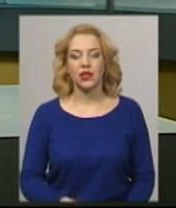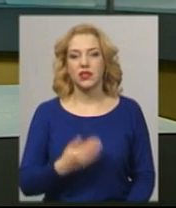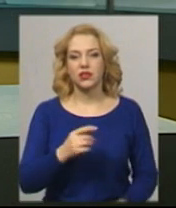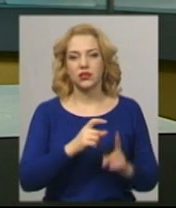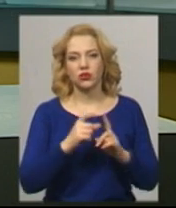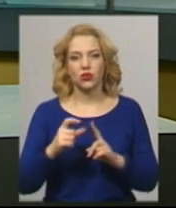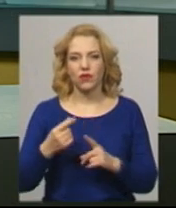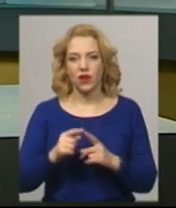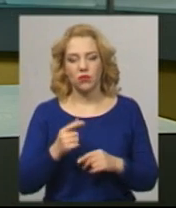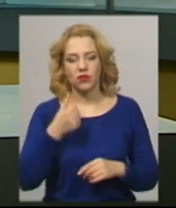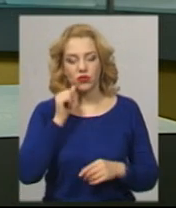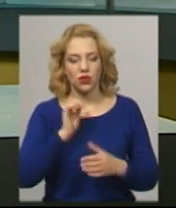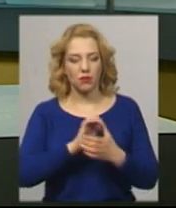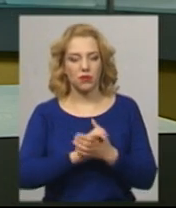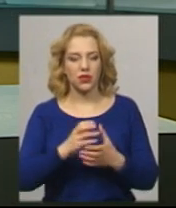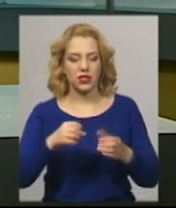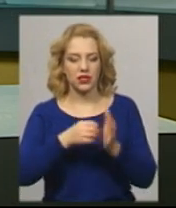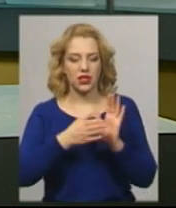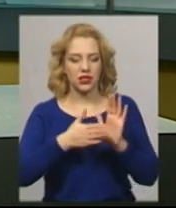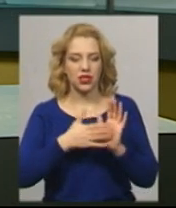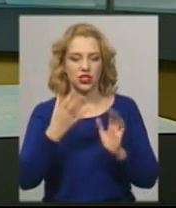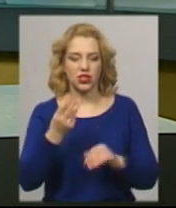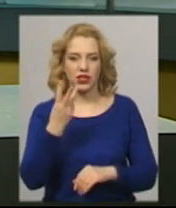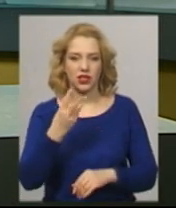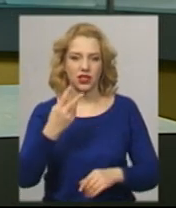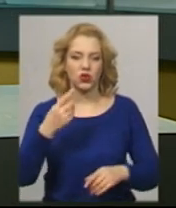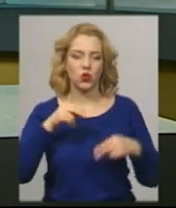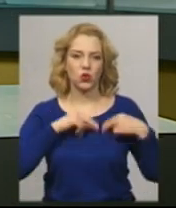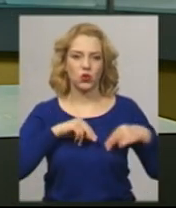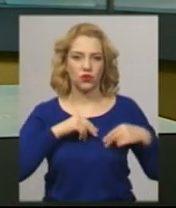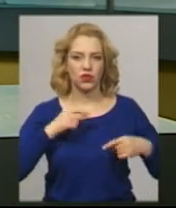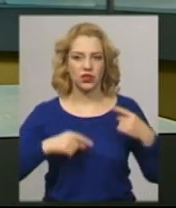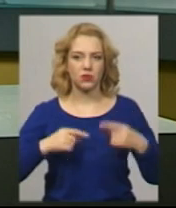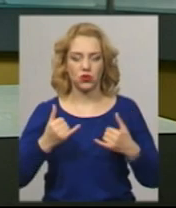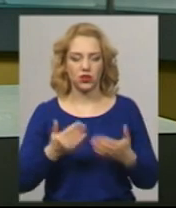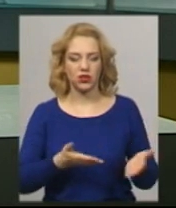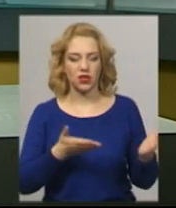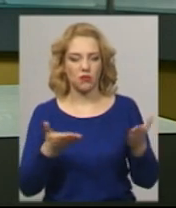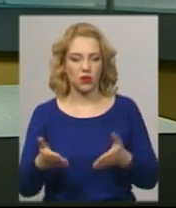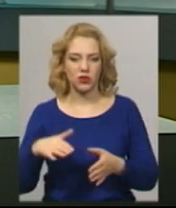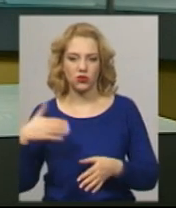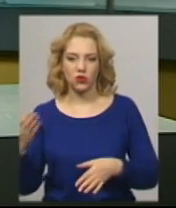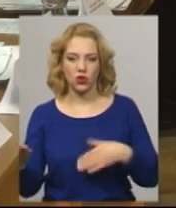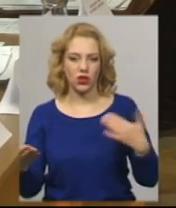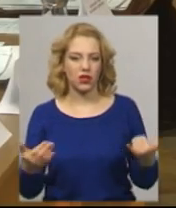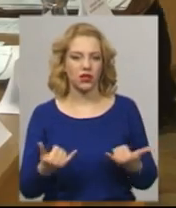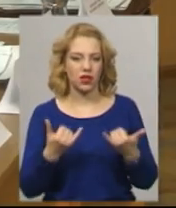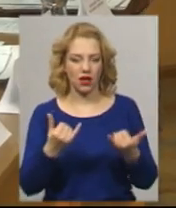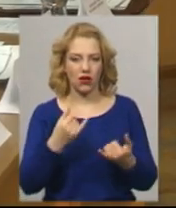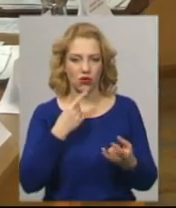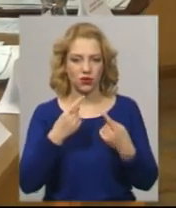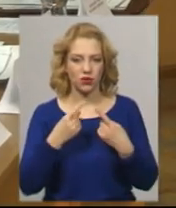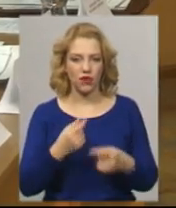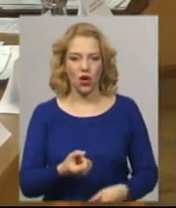словами, вчора примирники зареєстрували ще три трудових спори. Сьогодні вони запросили сторони конфлікту на розмову. 11